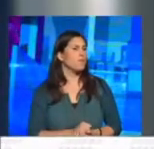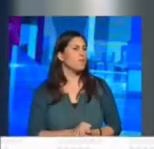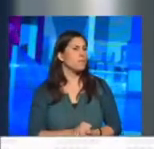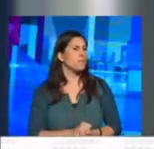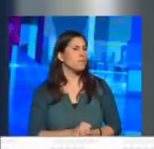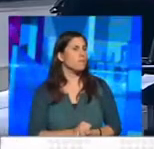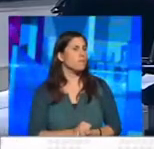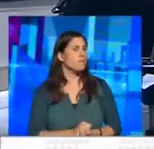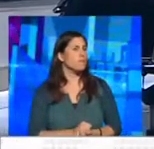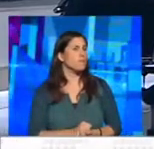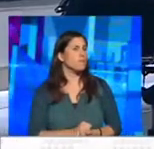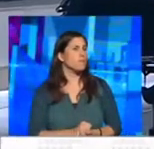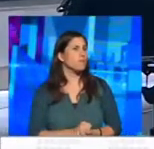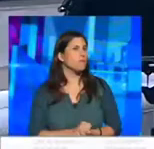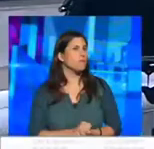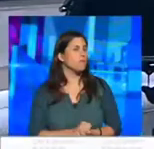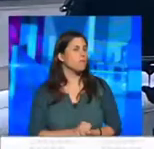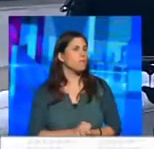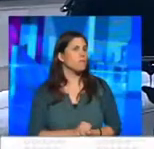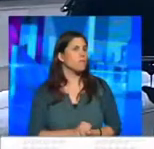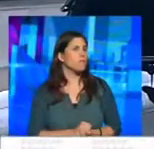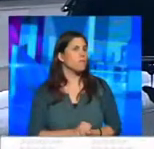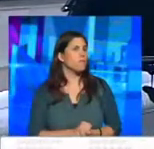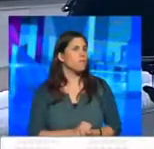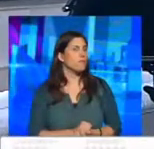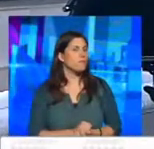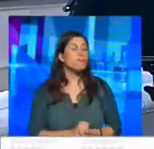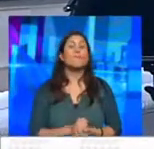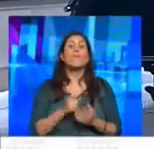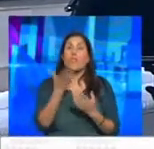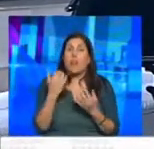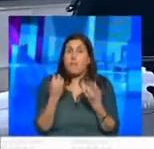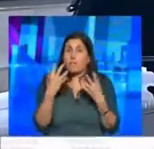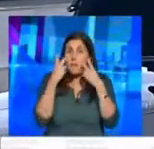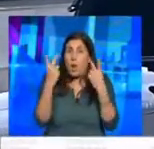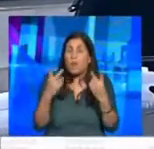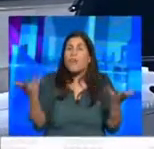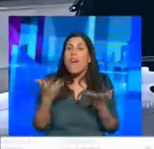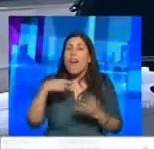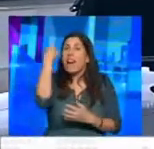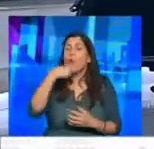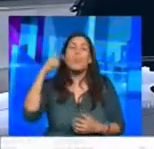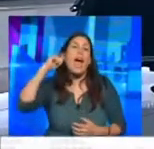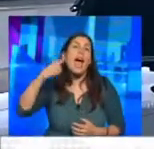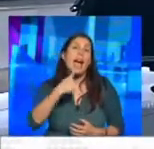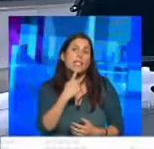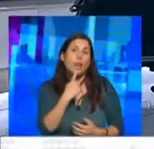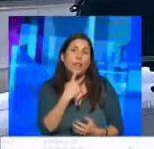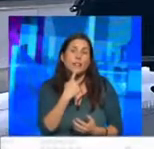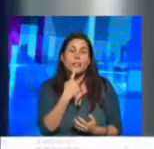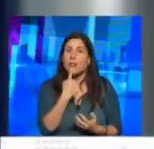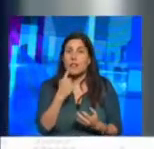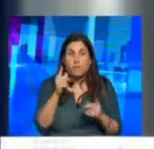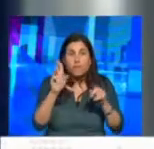במרחב הציבורי, בתעסוקה, בחינוך ועמדים לראות איך הזהות החירשת היא